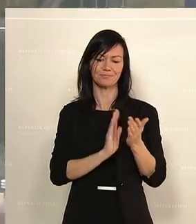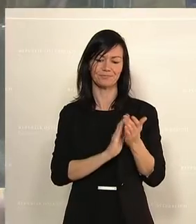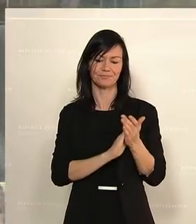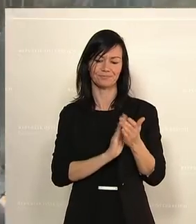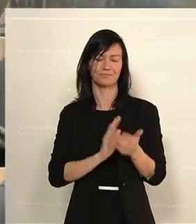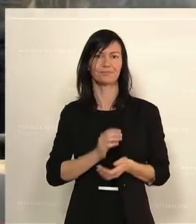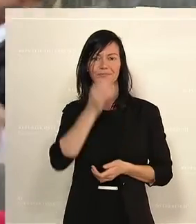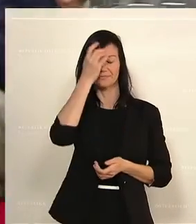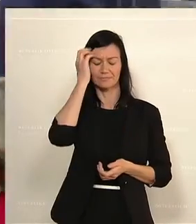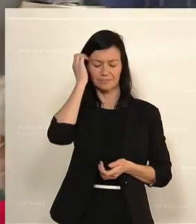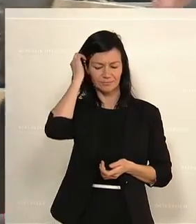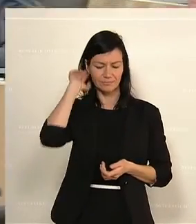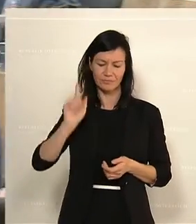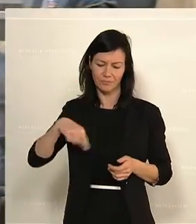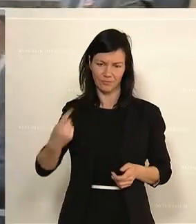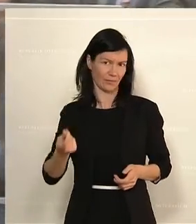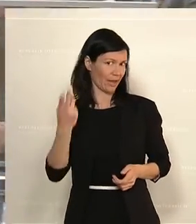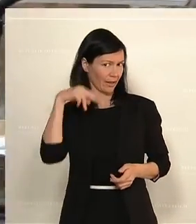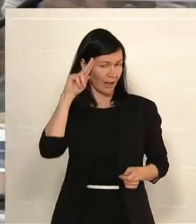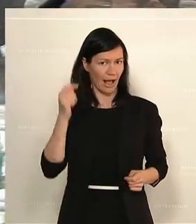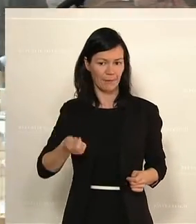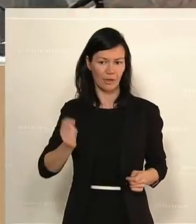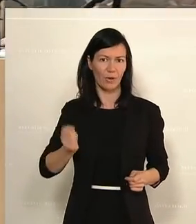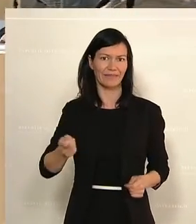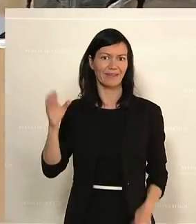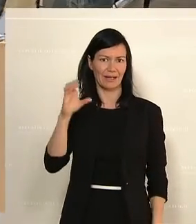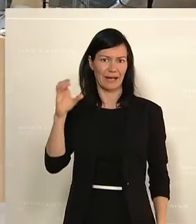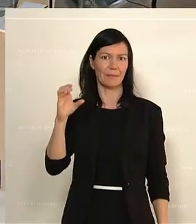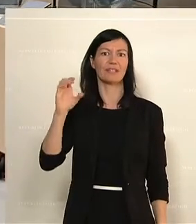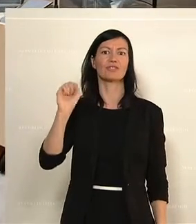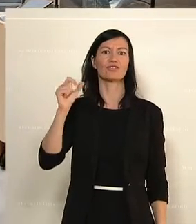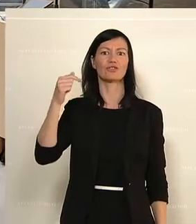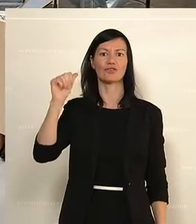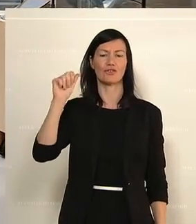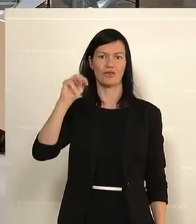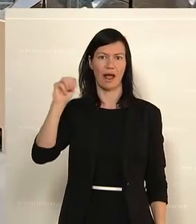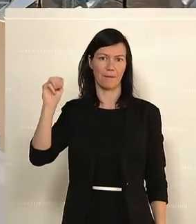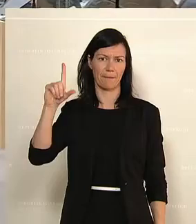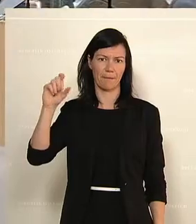kommt noch Klemens Stammler, grüner Bauer aus Oberösterreich.